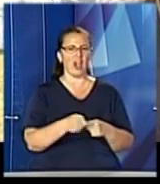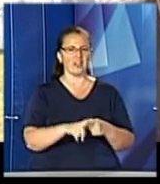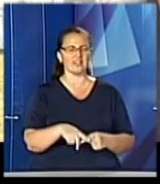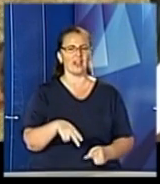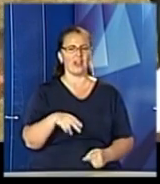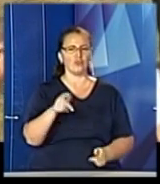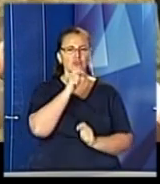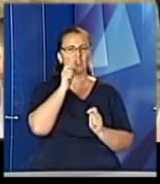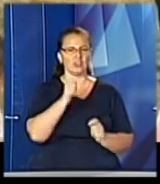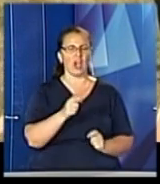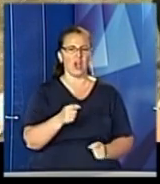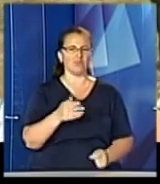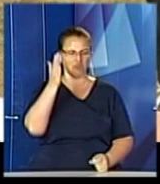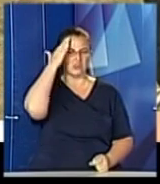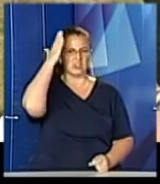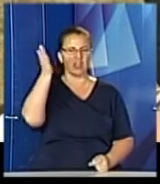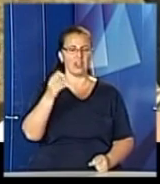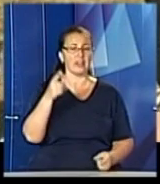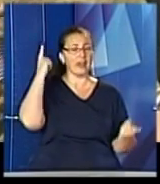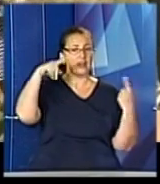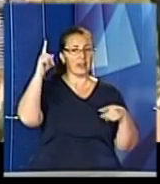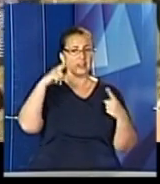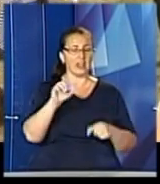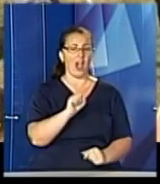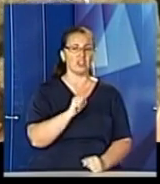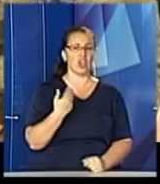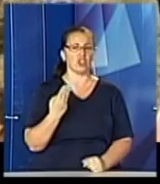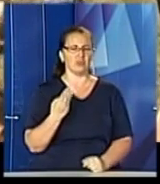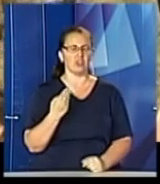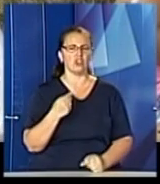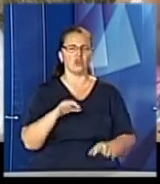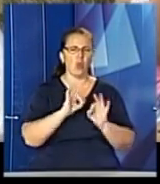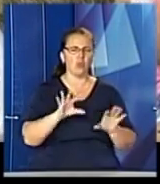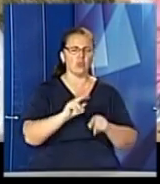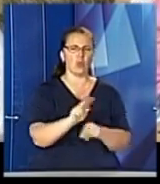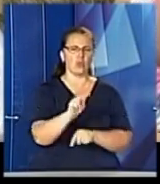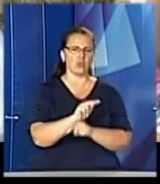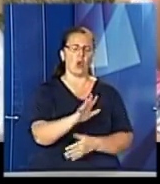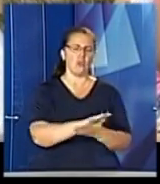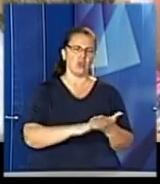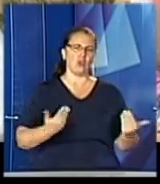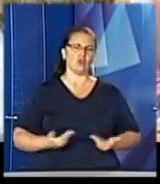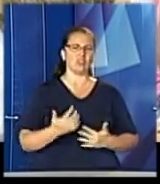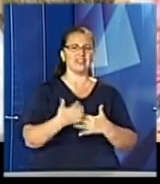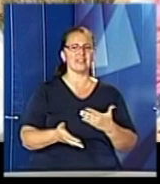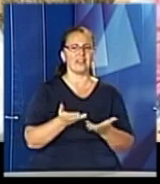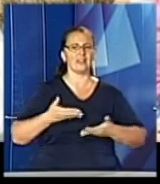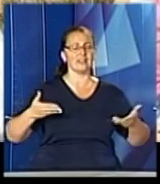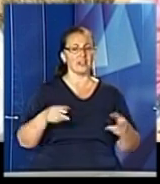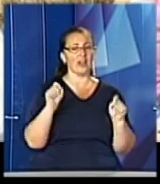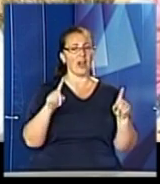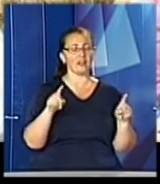мають талант. Ідеї Андрея Шептицького, його діяння, заповіти, вчення продовжують жити серед нас. А «Золотий